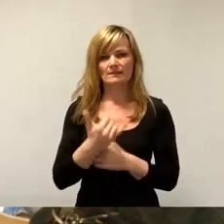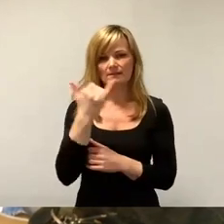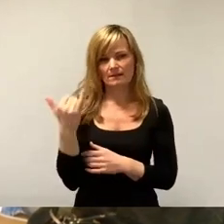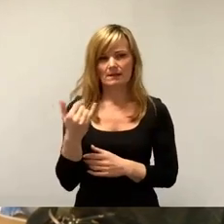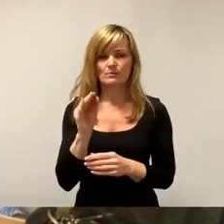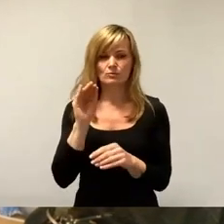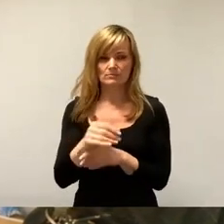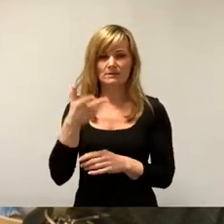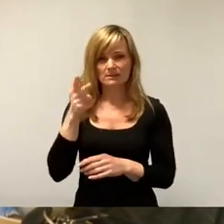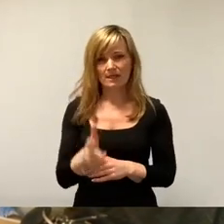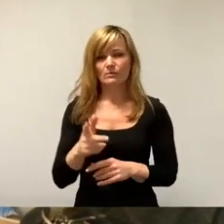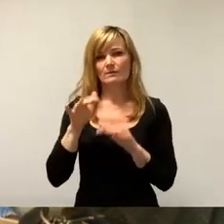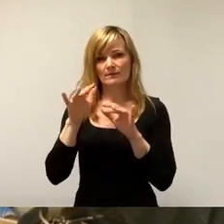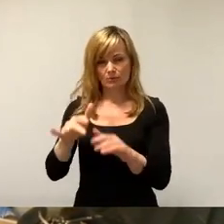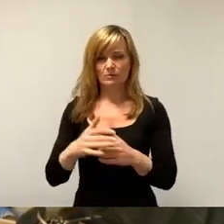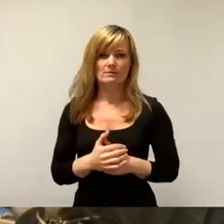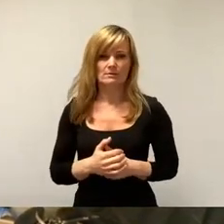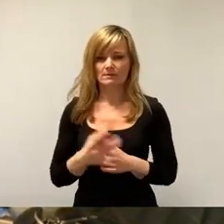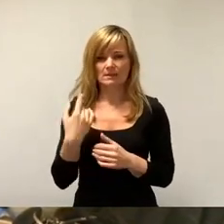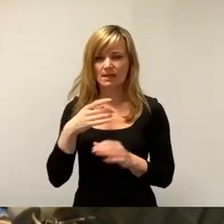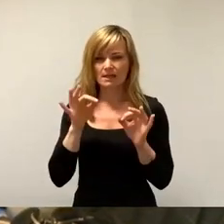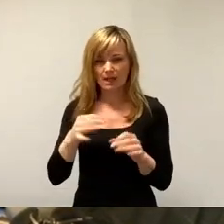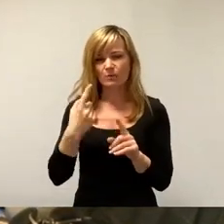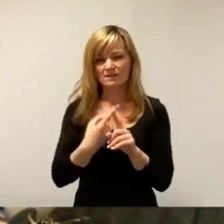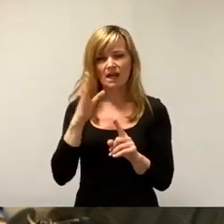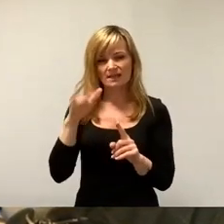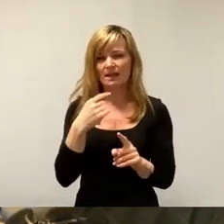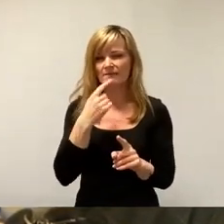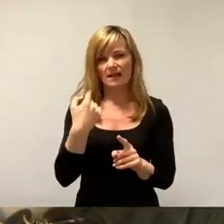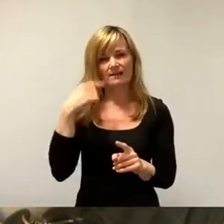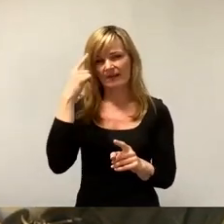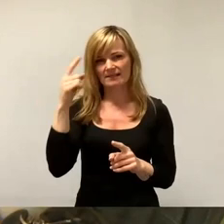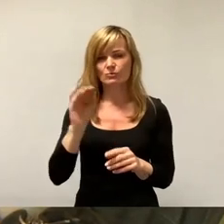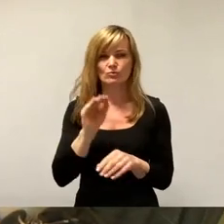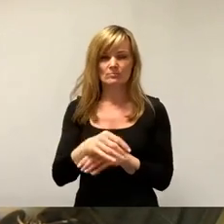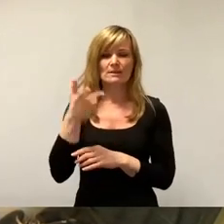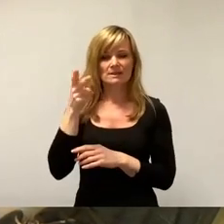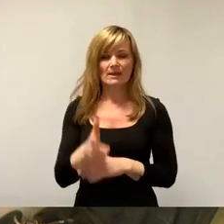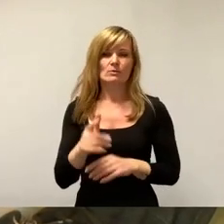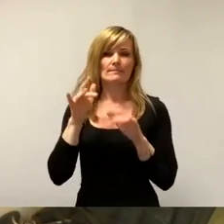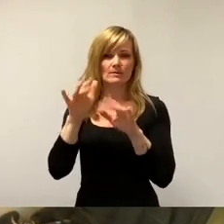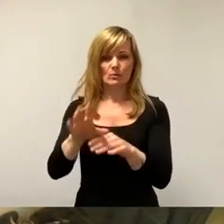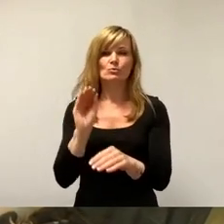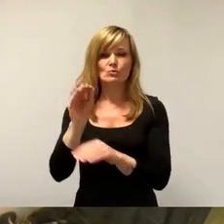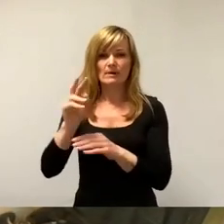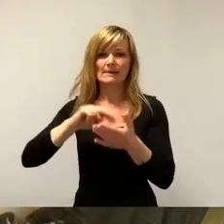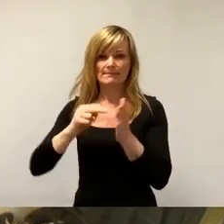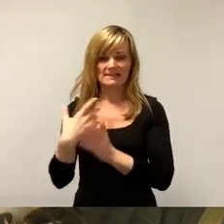über 300 Millionen gewesen. Ich weiß nicht, ob man die genaue Zahl sagen darf. Über 300 Millionen überplanmäßige Gewinne. Doch, doch, doch.